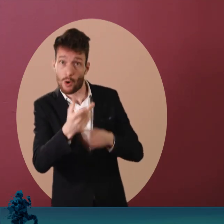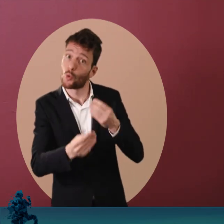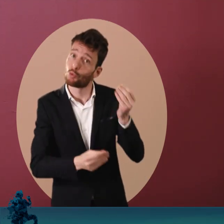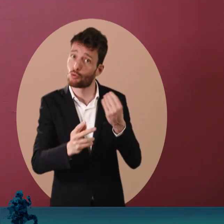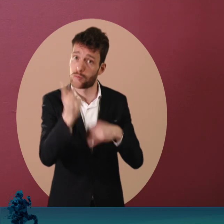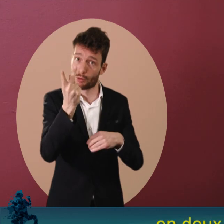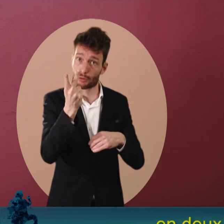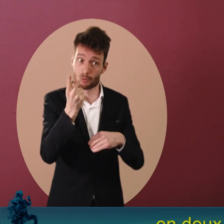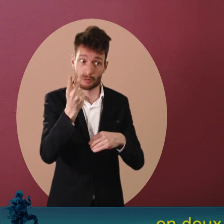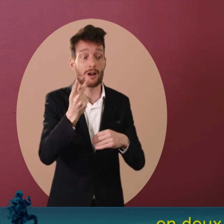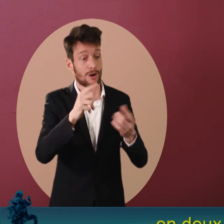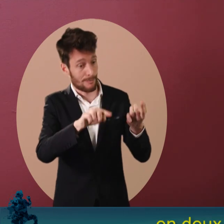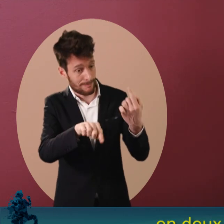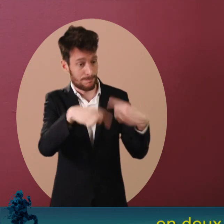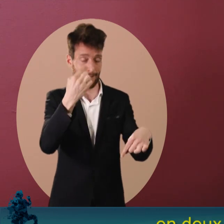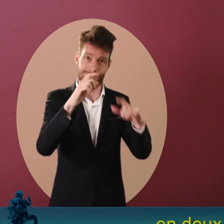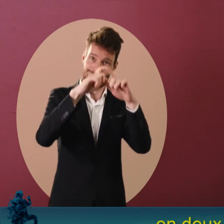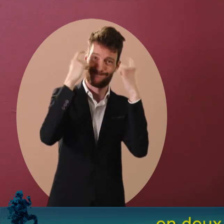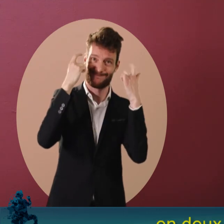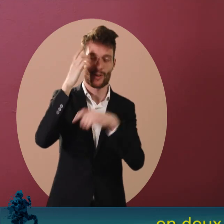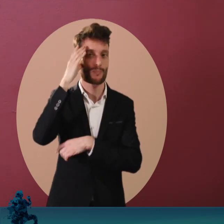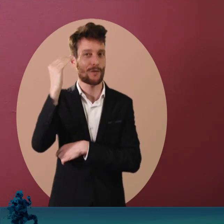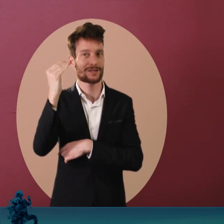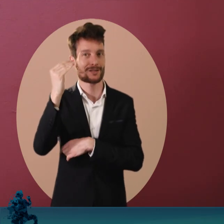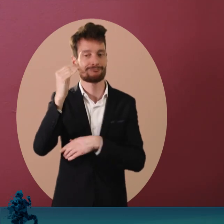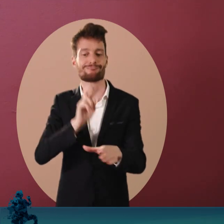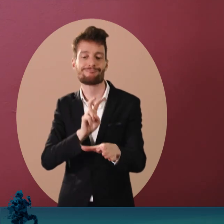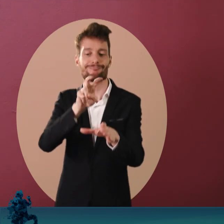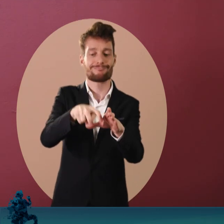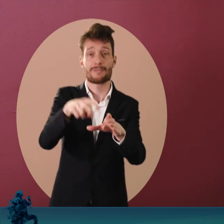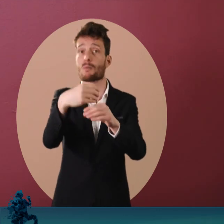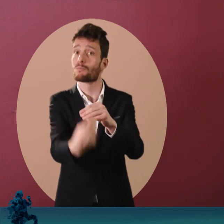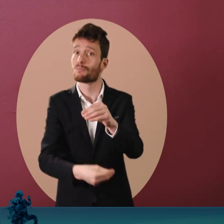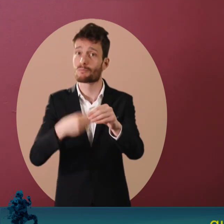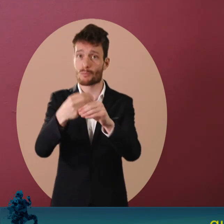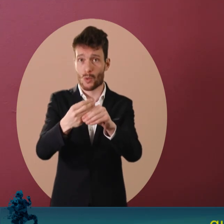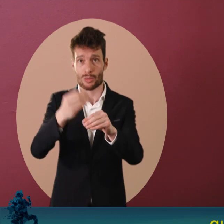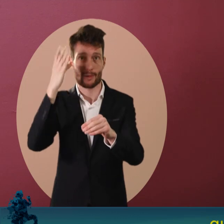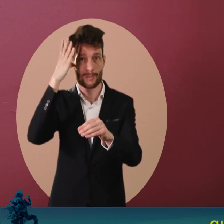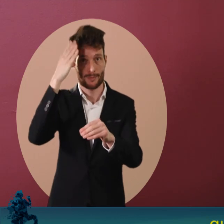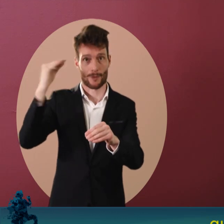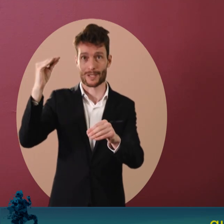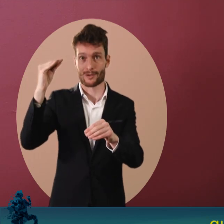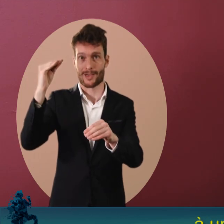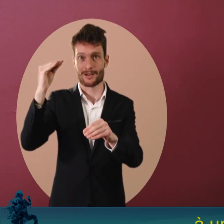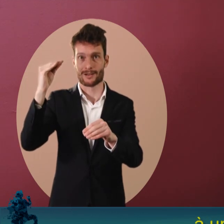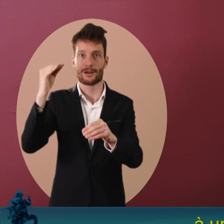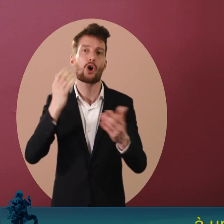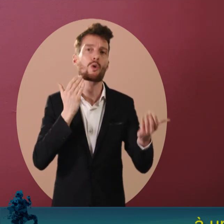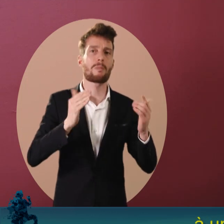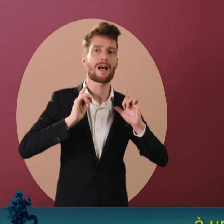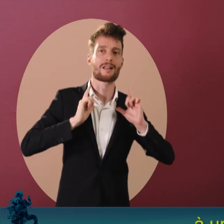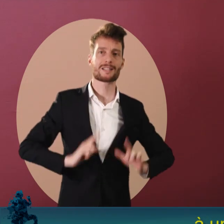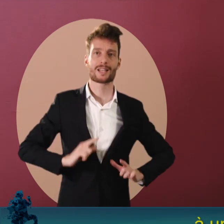également de, en deux ans, trois ans ou plus éventuellement, d'obtenir un titre professionnel qui va les amener à être confrontés